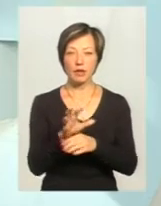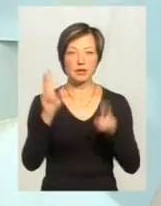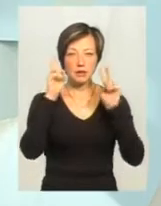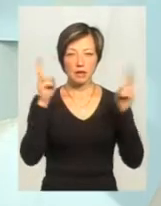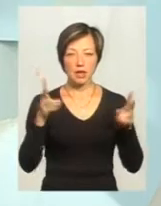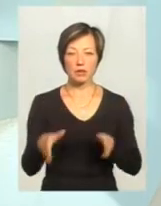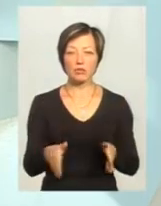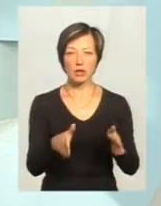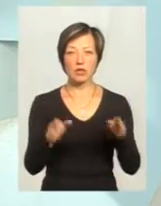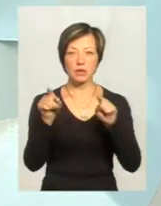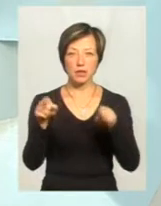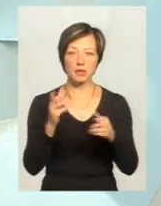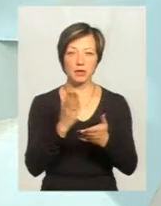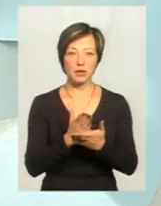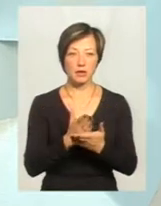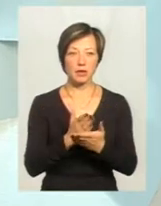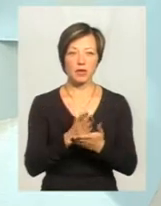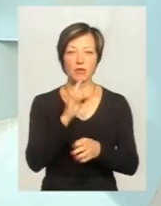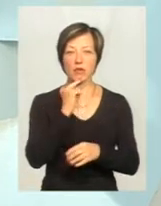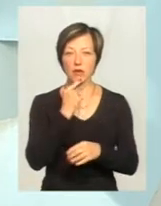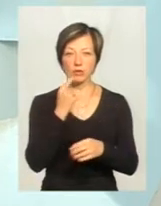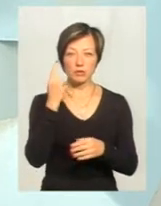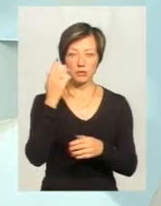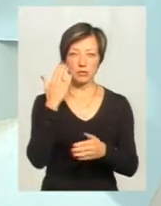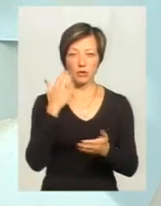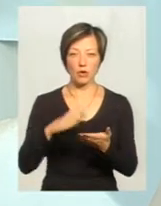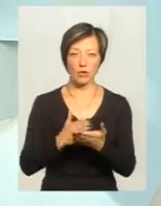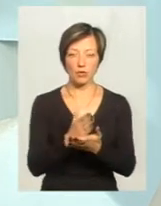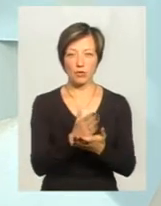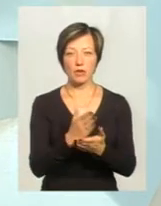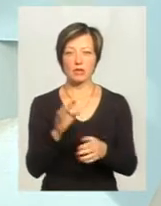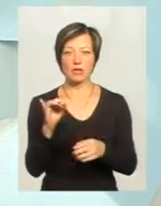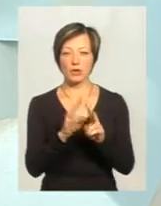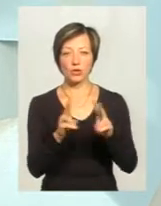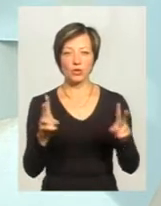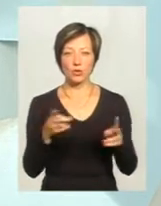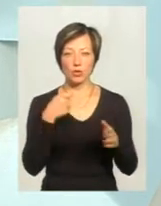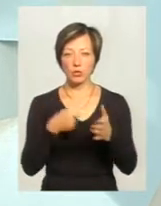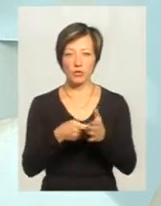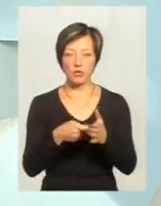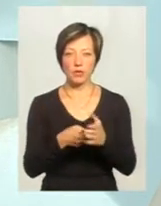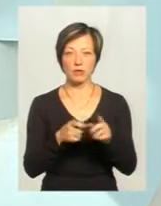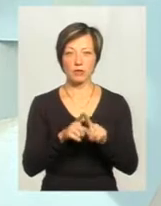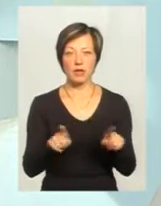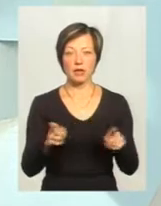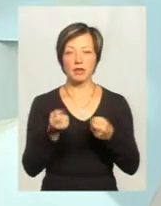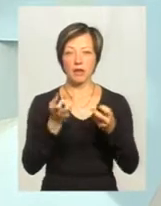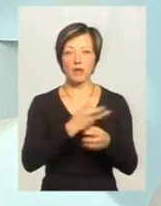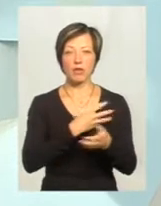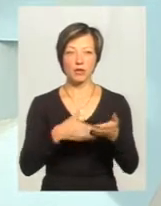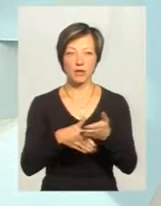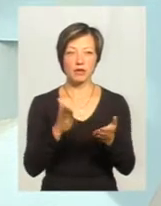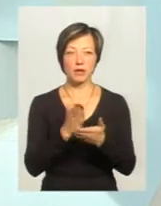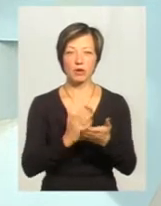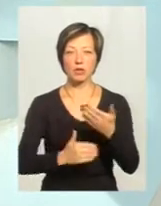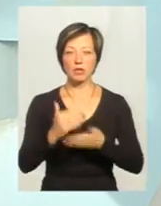знали тих доріг, які там в Раково. Їм було важко там орієнтуватися, тому що, скажімо, і ніхто їх не підгодовував там особливо. Там декілька волонтерів є, які